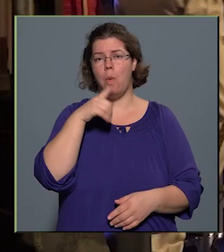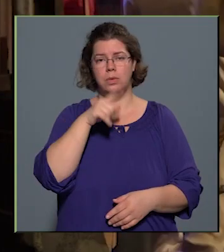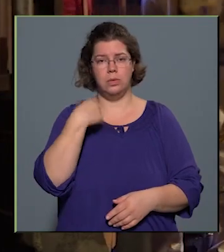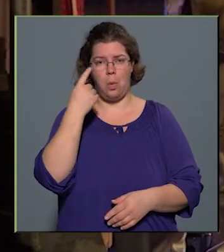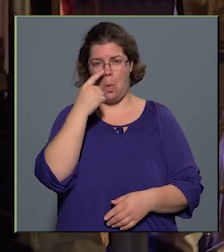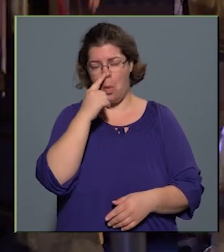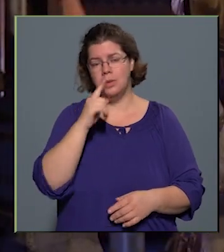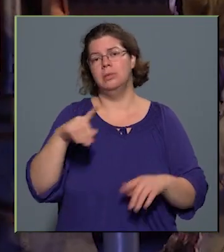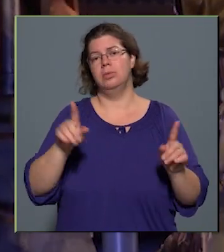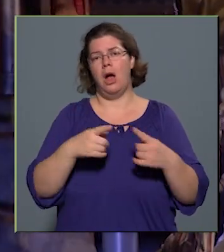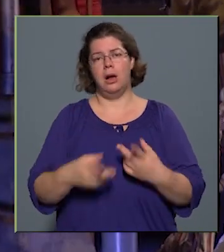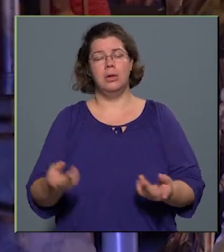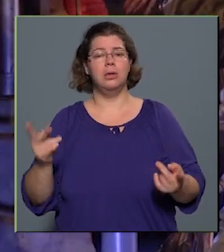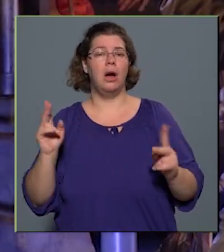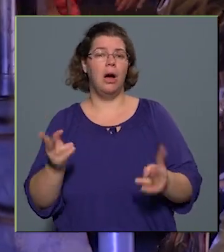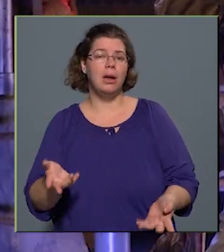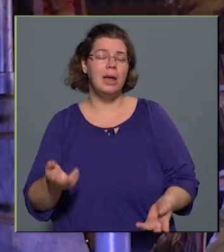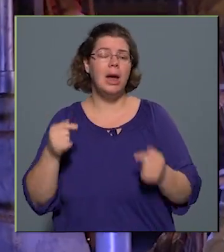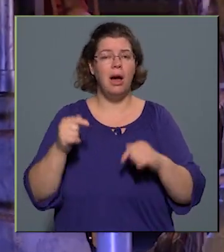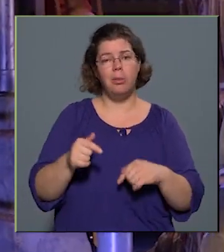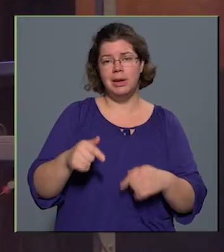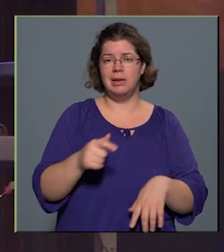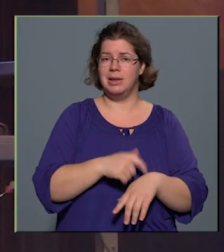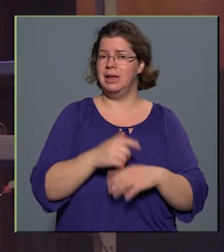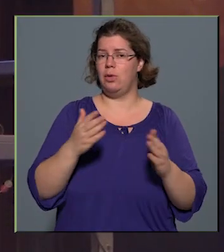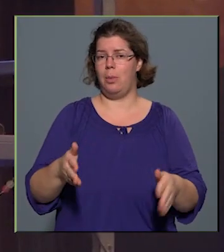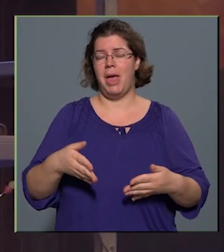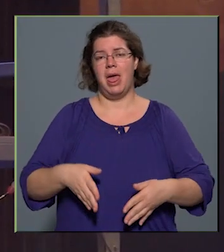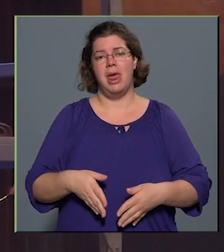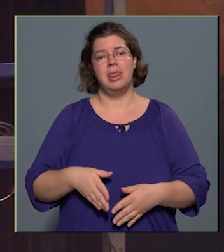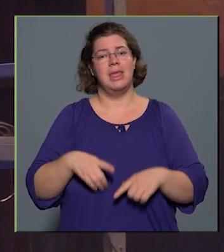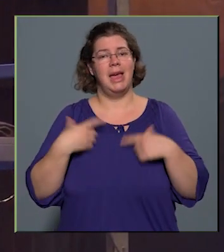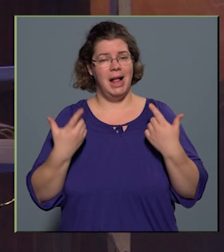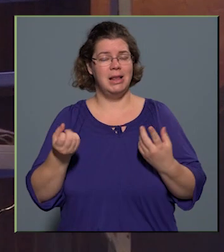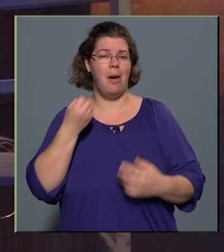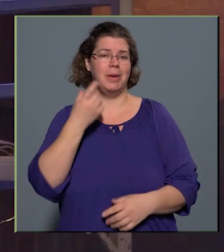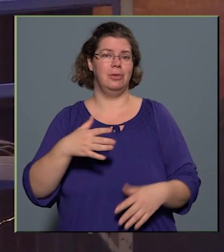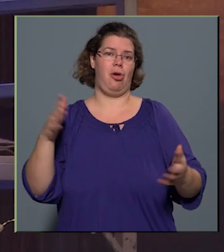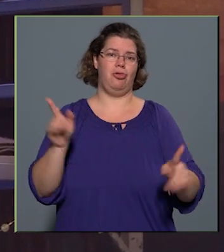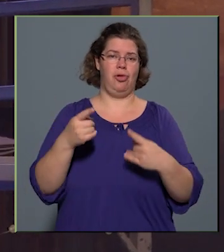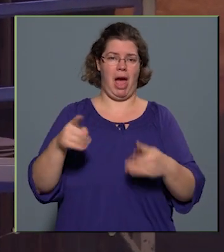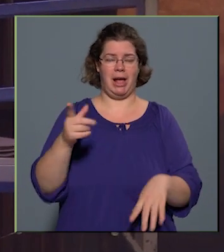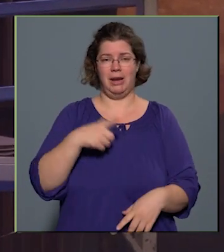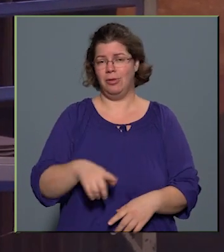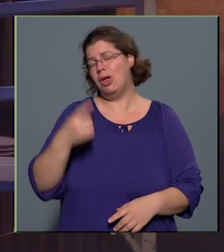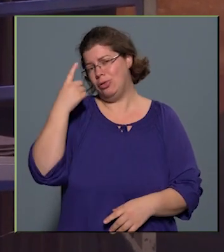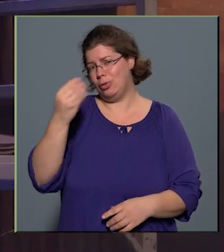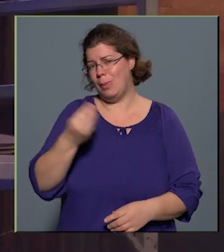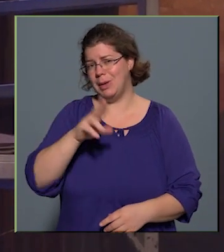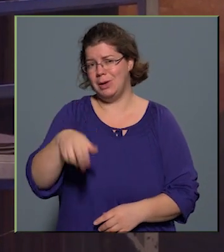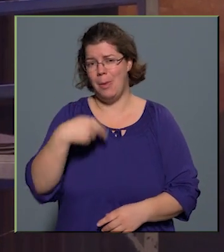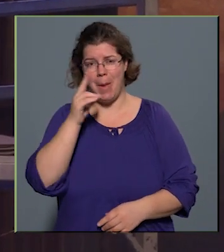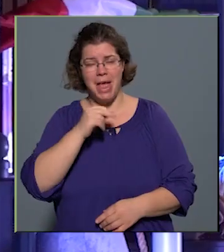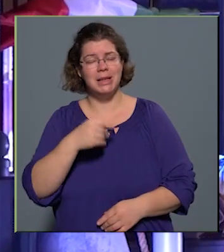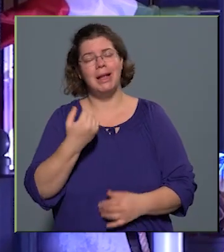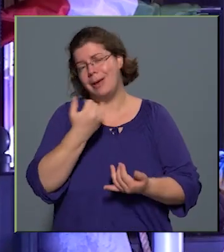amely hát aki abban az időben élt, amikor ezek igazán nagyon nagy slágerek voltak, azt tudja, miről beszélek, de